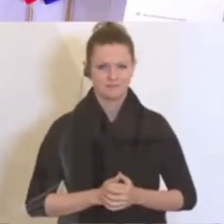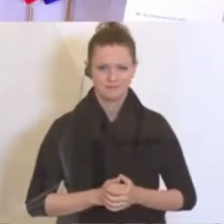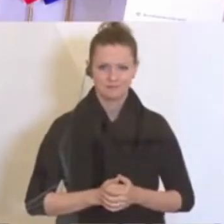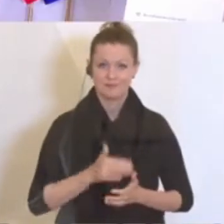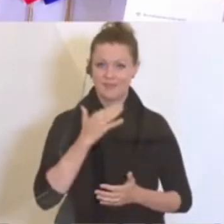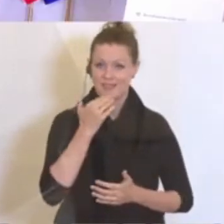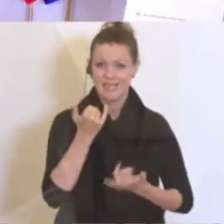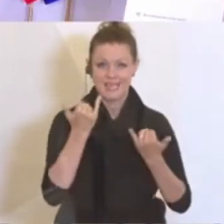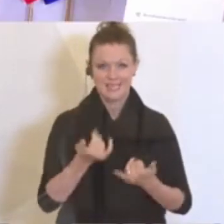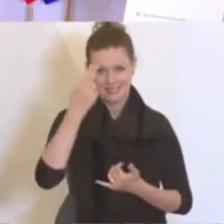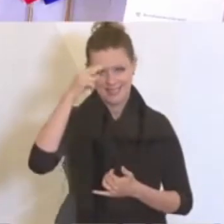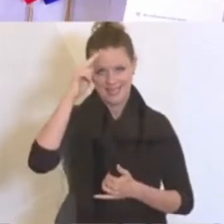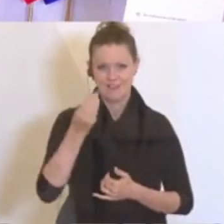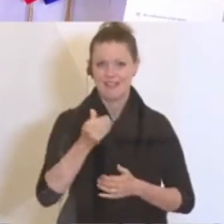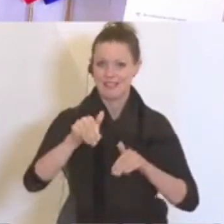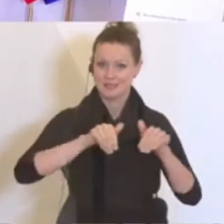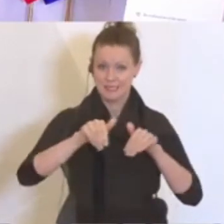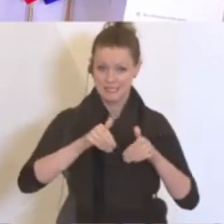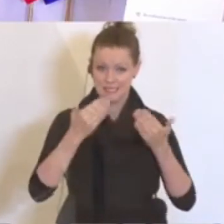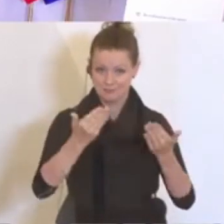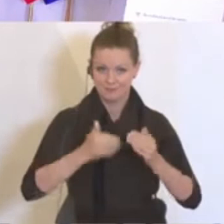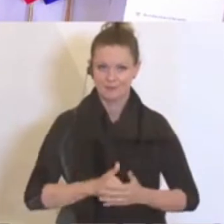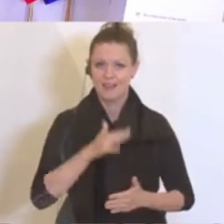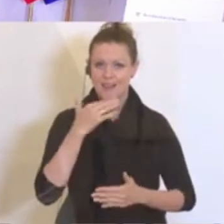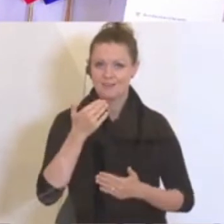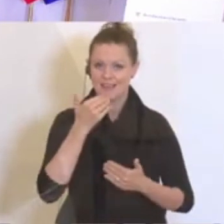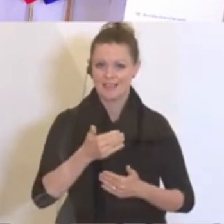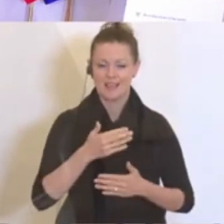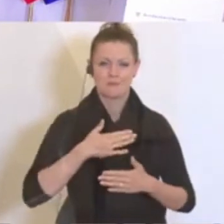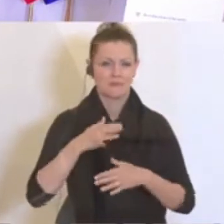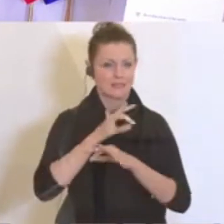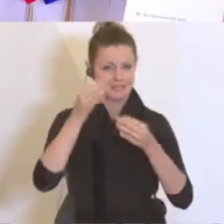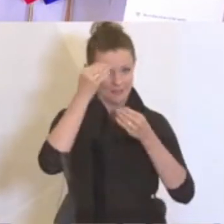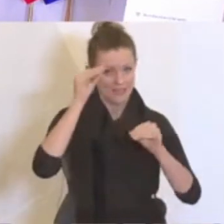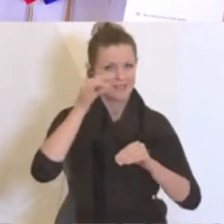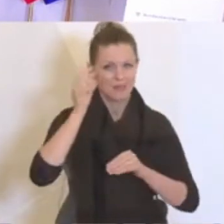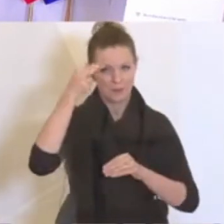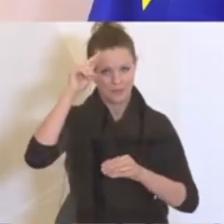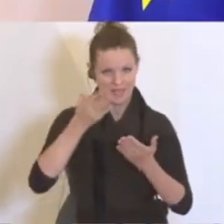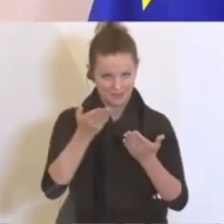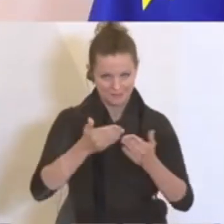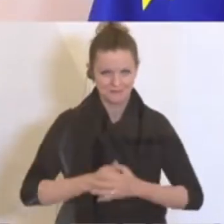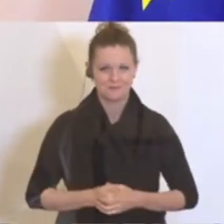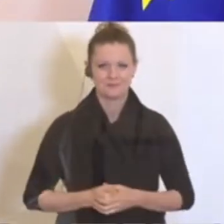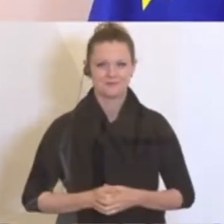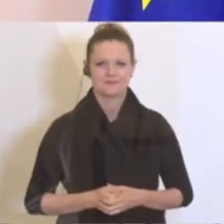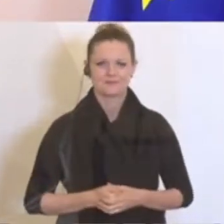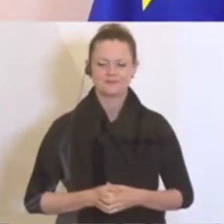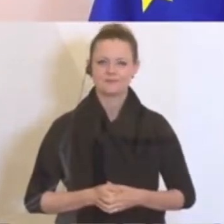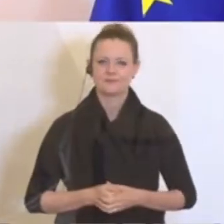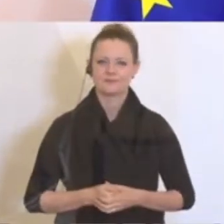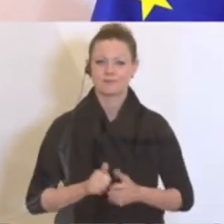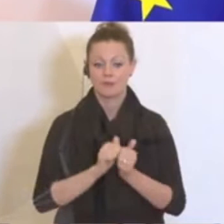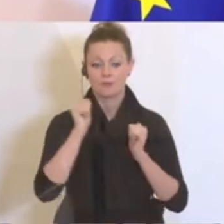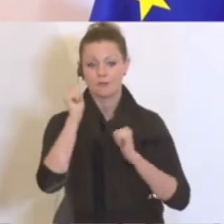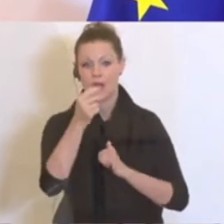Vielen Dank. Herr Finanzminister Blümel, bitte sehr. Vielen Dank, meine sehr geehrten Damen und Herren. Die Vorausschauung, die